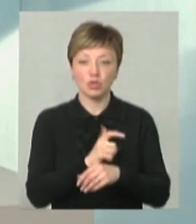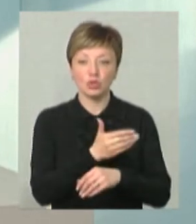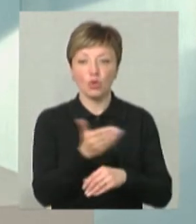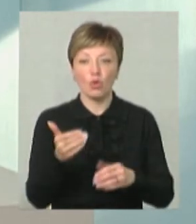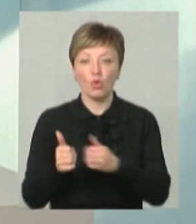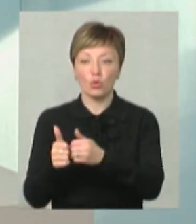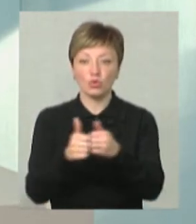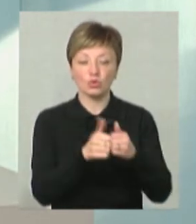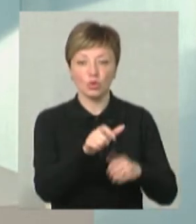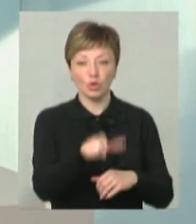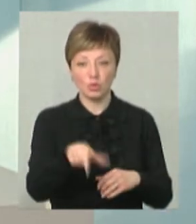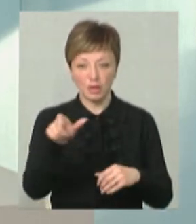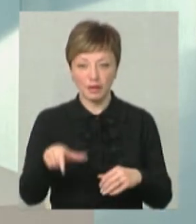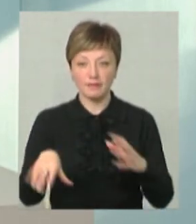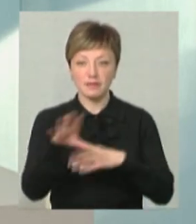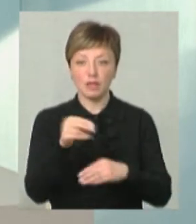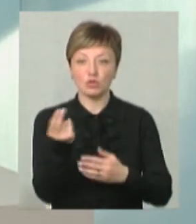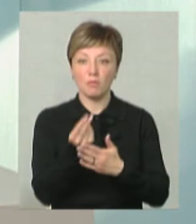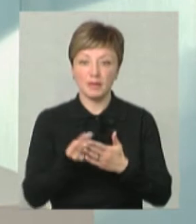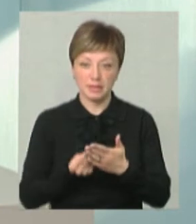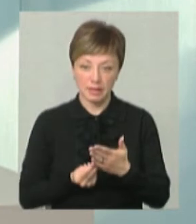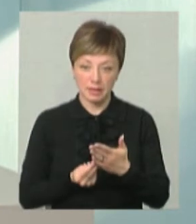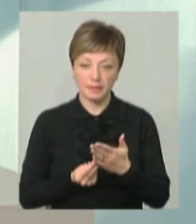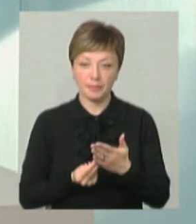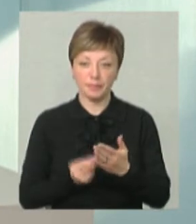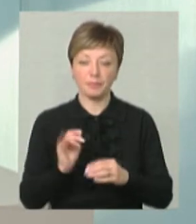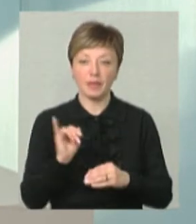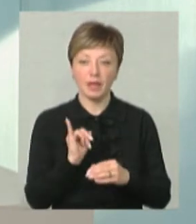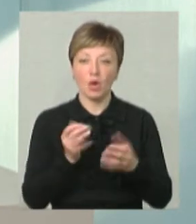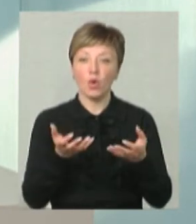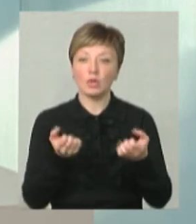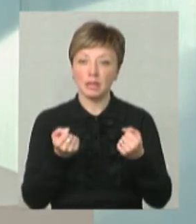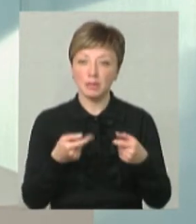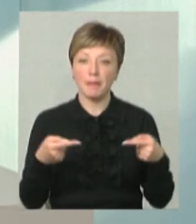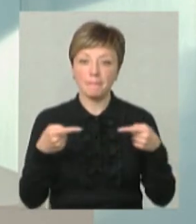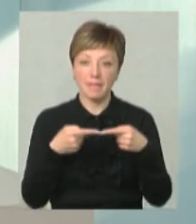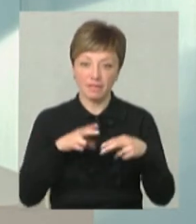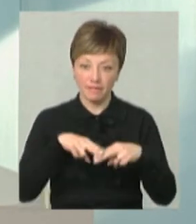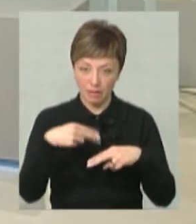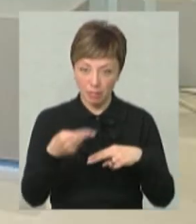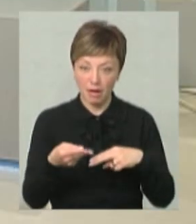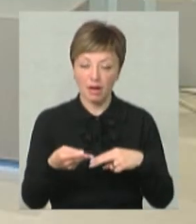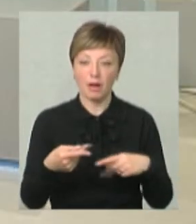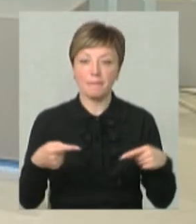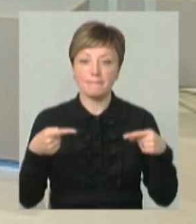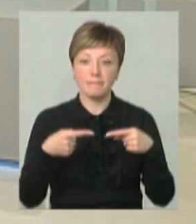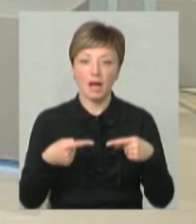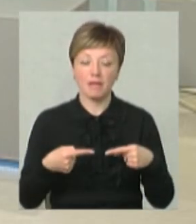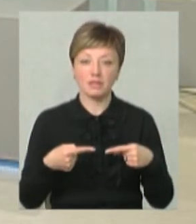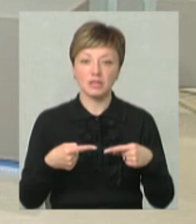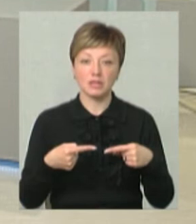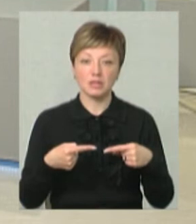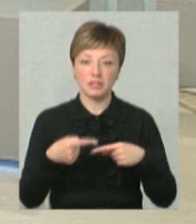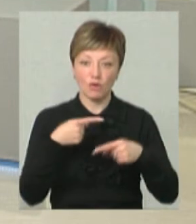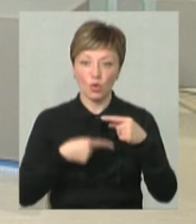оточуючих людей, все зобразити і отримати певний фідбек, певний